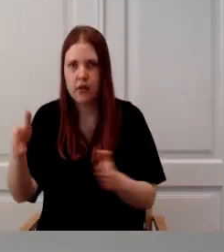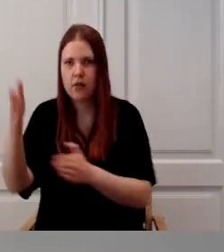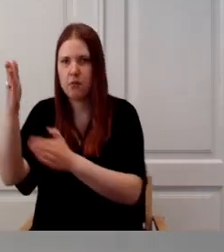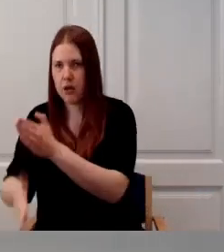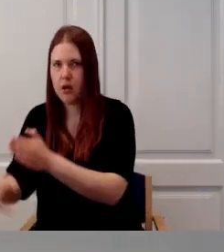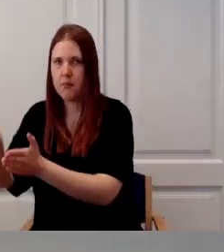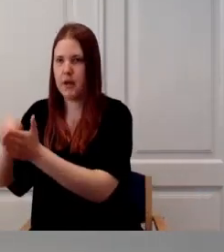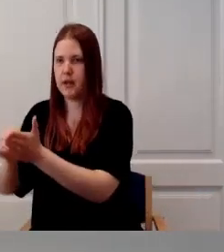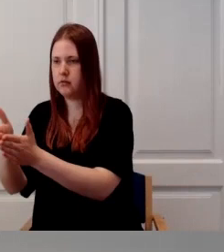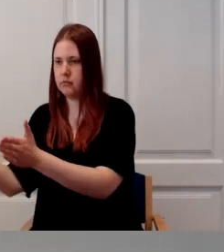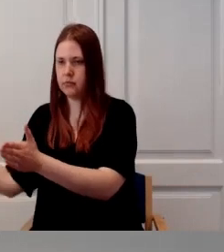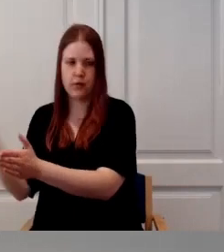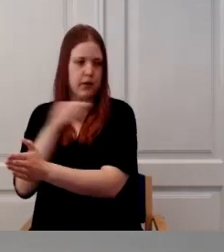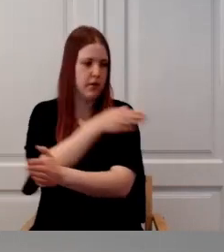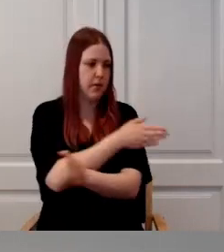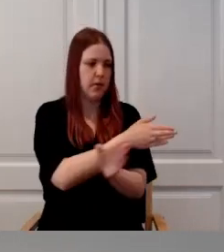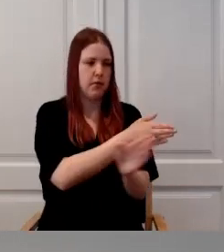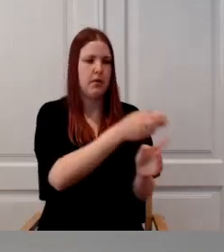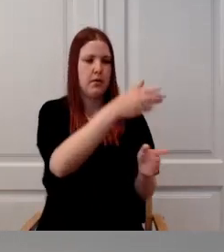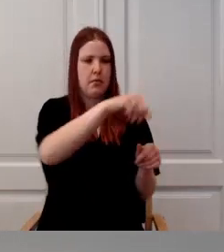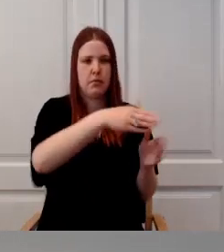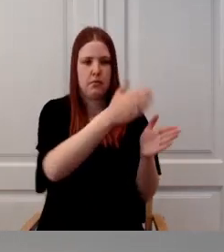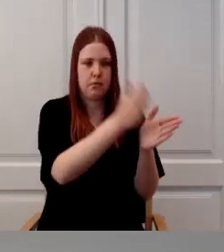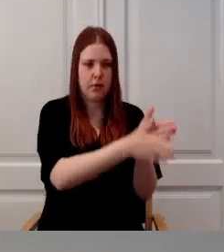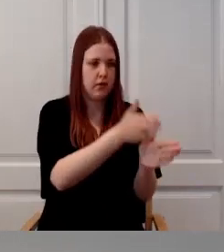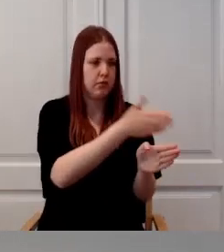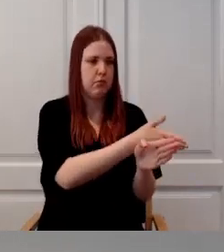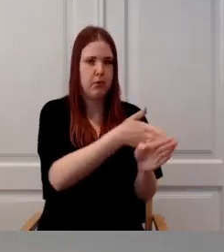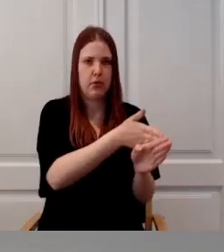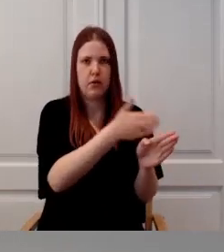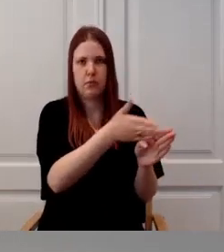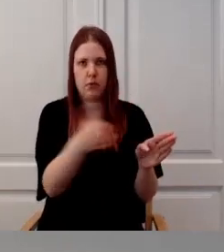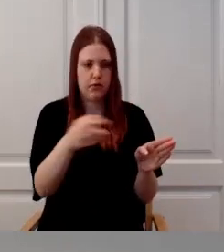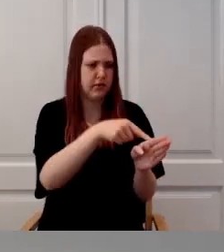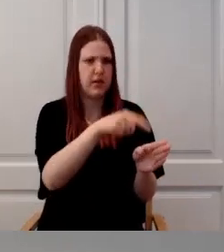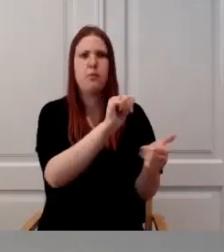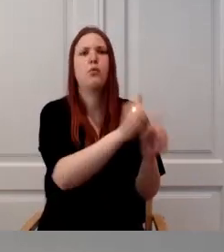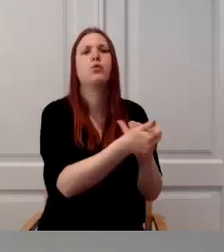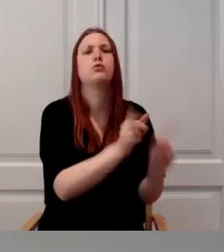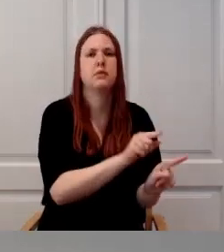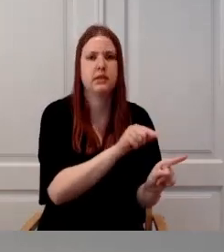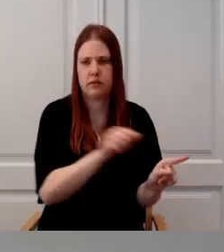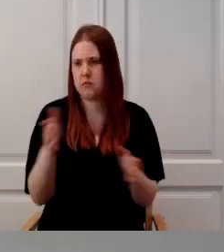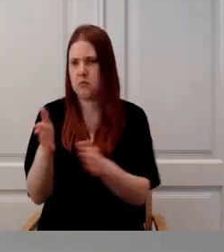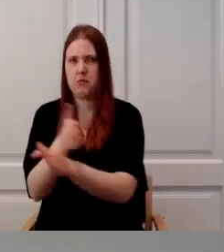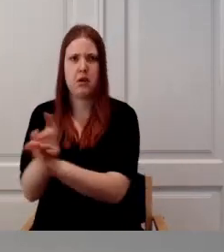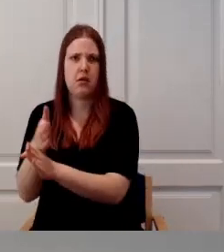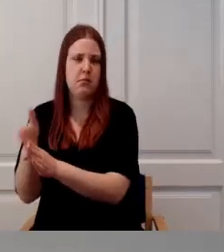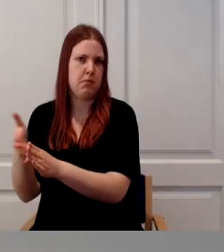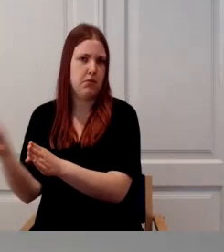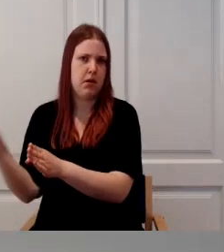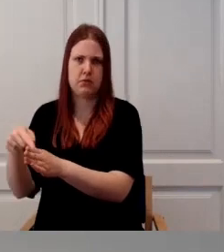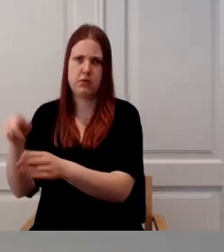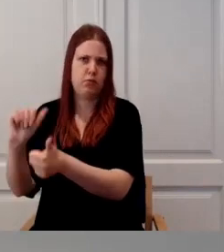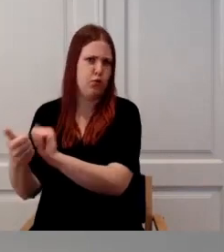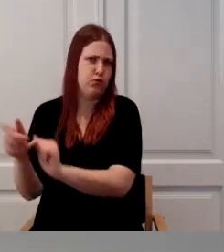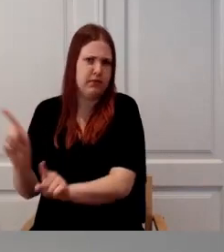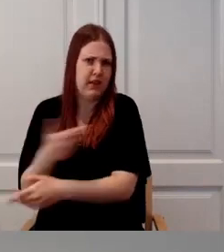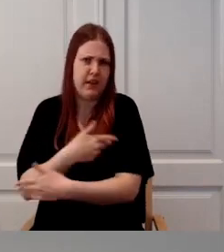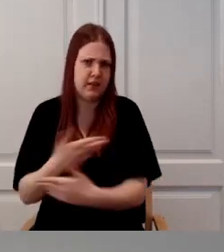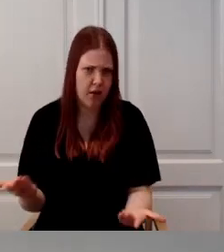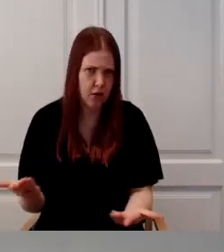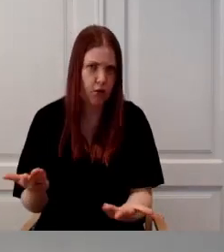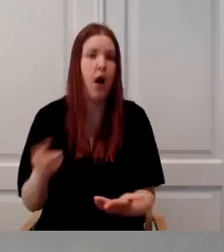aru, et mis nüüd siis muutus. Et kui me lähme tervikune üle valdkondade ja funksioonipõhisteeks hindamisteks, siis on ka